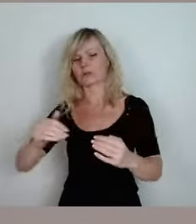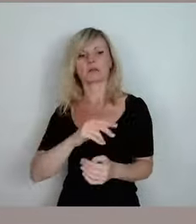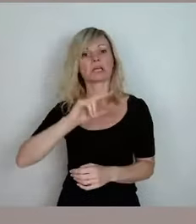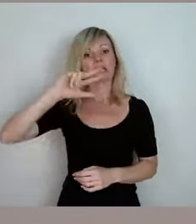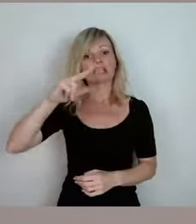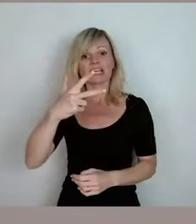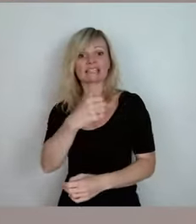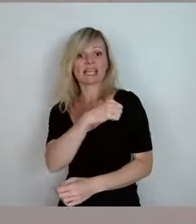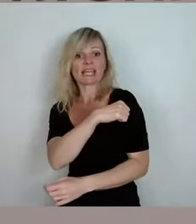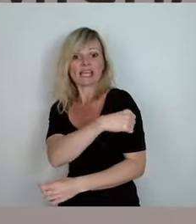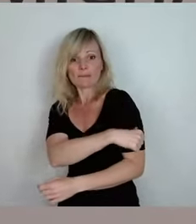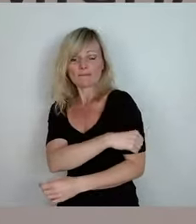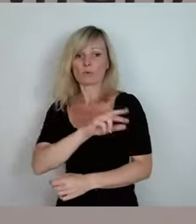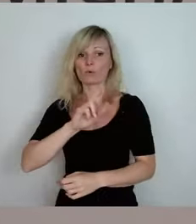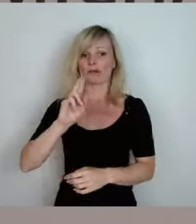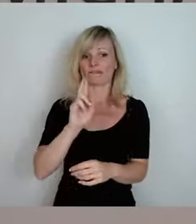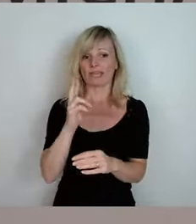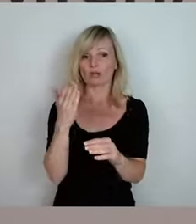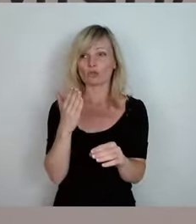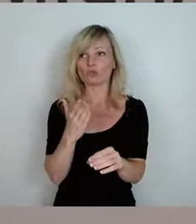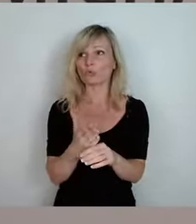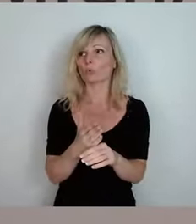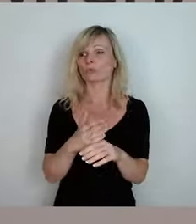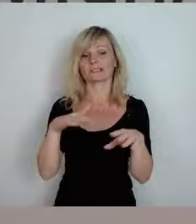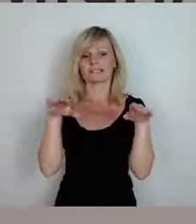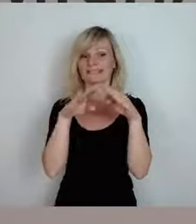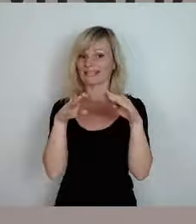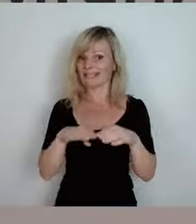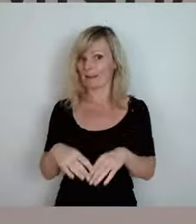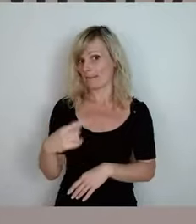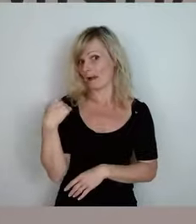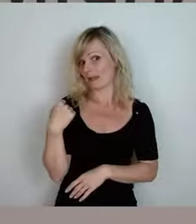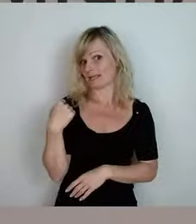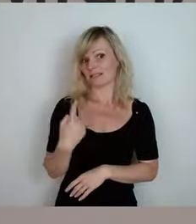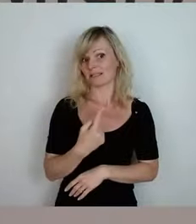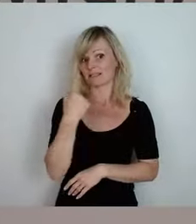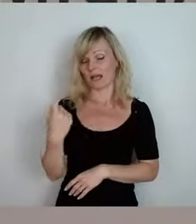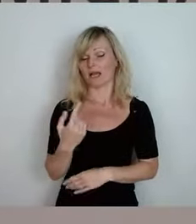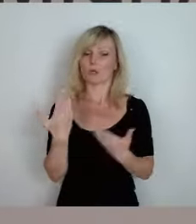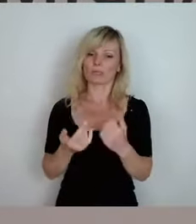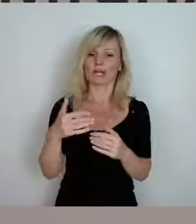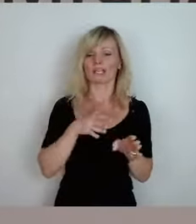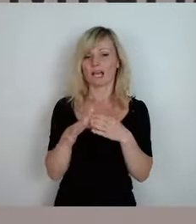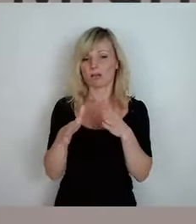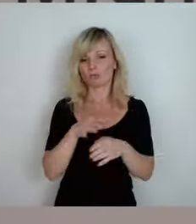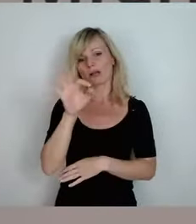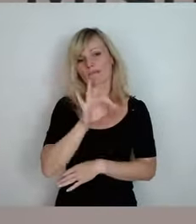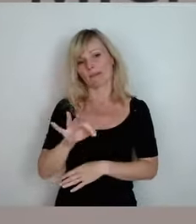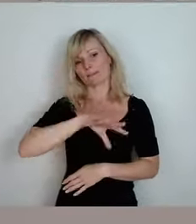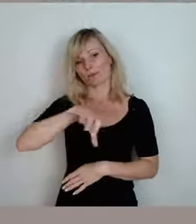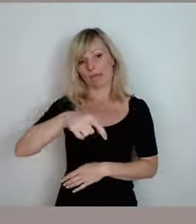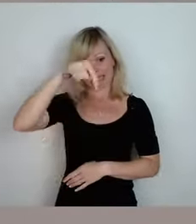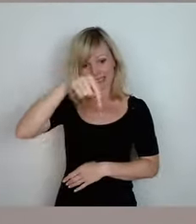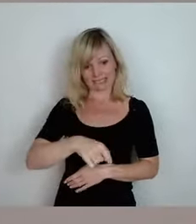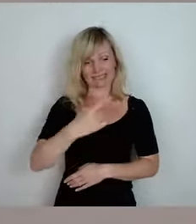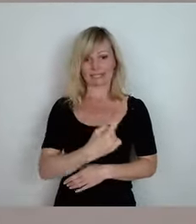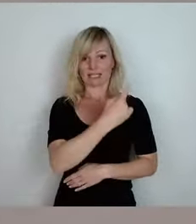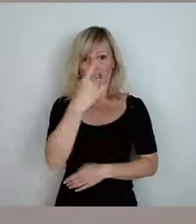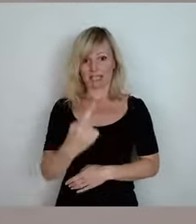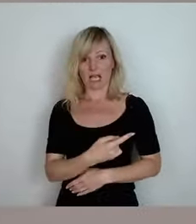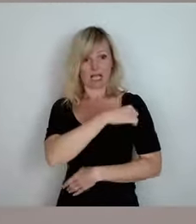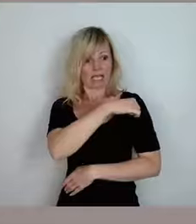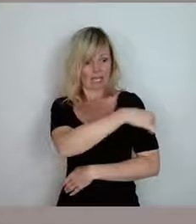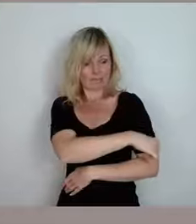diejenigen, die im Dezember des vergangenen Jahres, im Januar, Februar, März diesen Jahres geimpft worden sind, also für die älteren Gruppen, die kriegen ihre